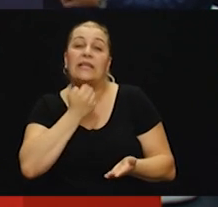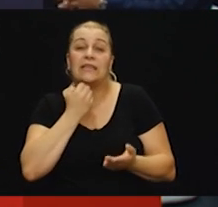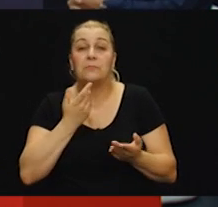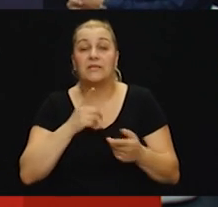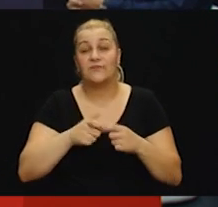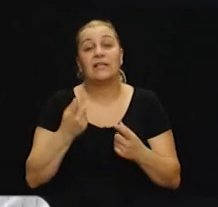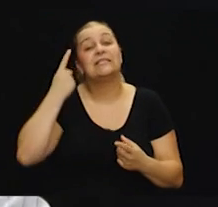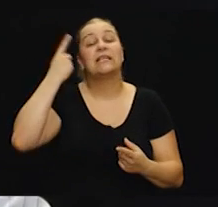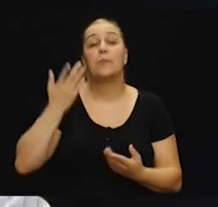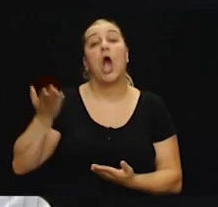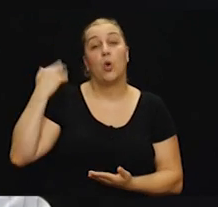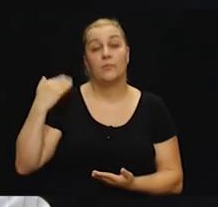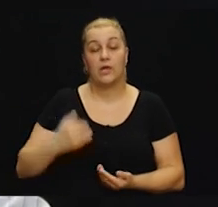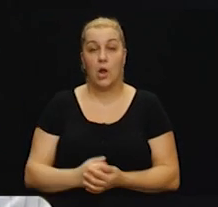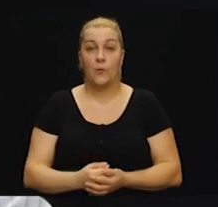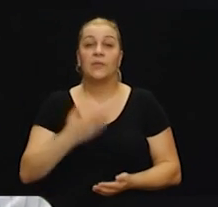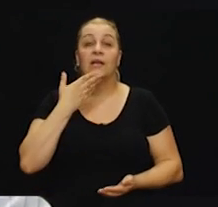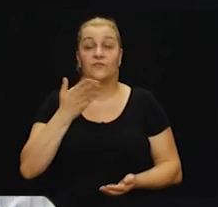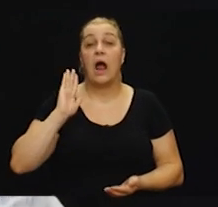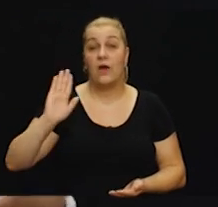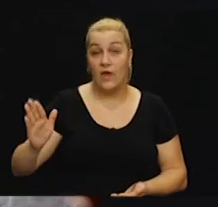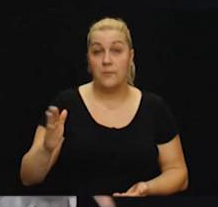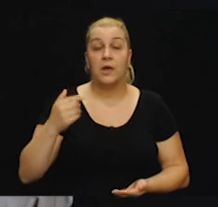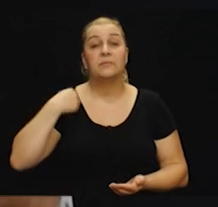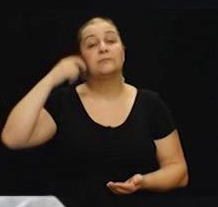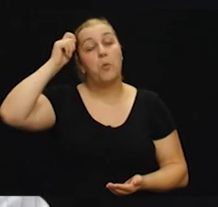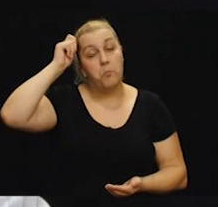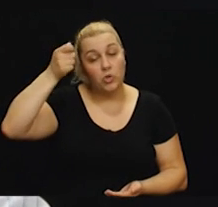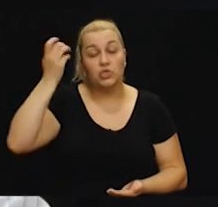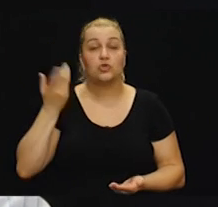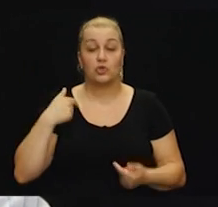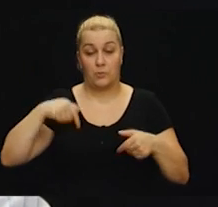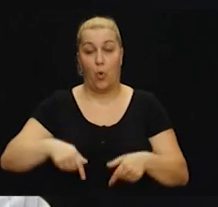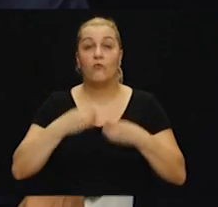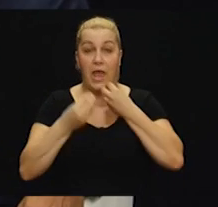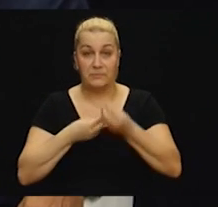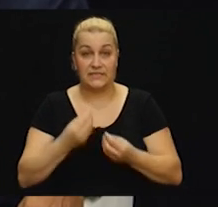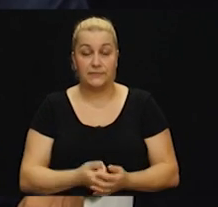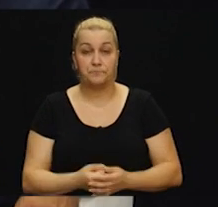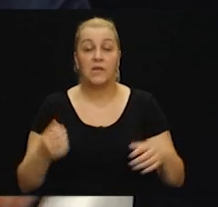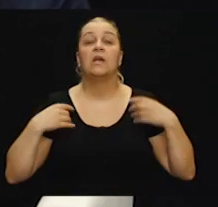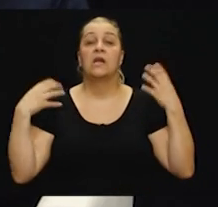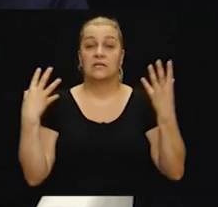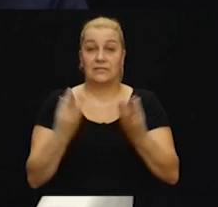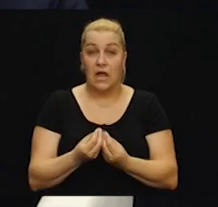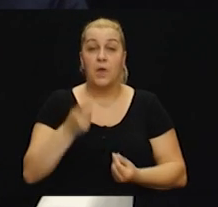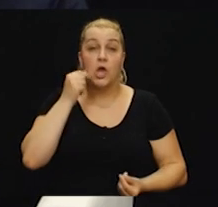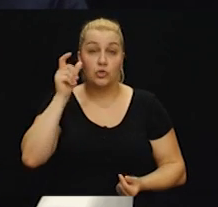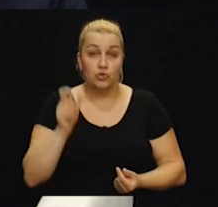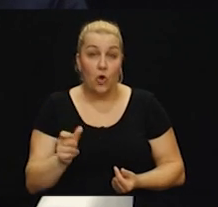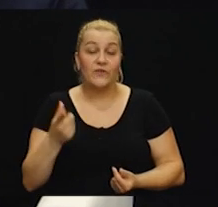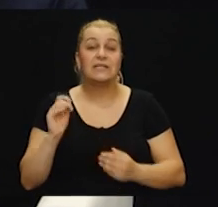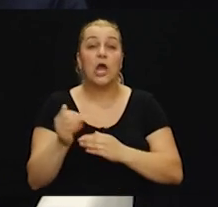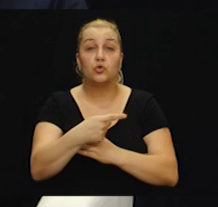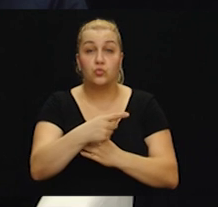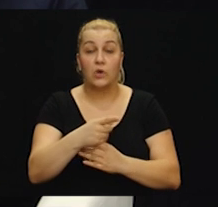sjetimo kako je to bilo. Hvala i vama, i počašćen sa nubašoj emisiji. S nama u društvu je čovjek sa juga naše domovine,